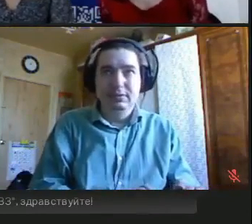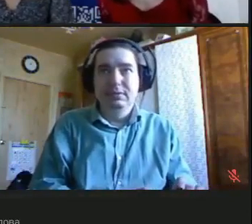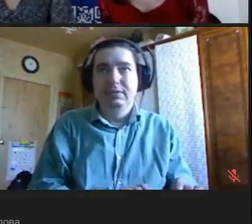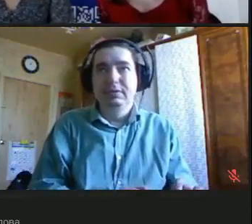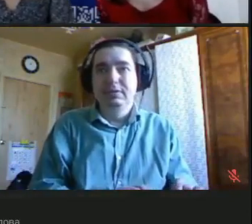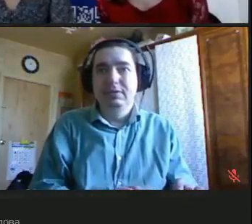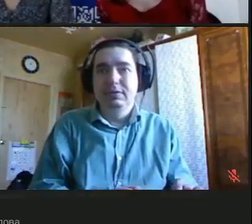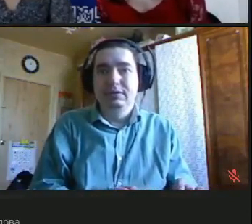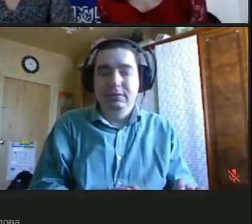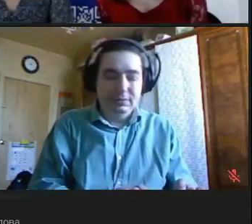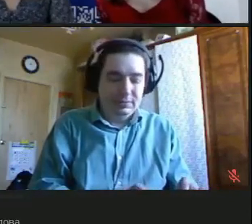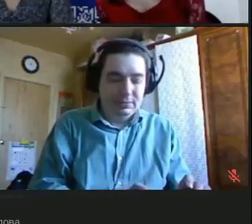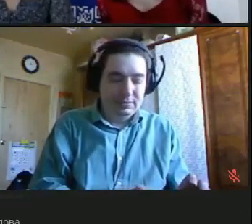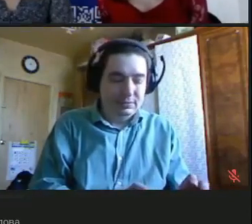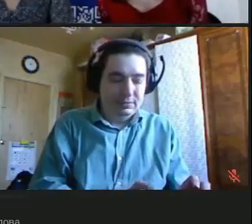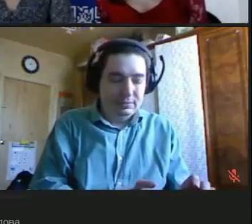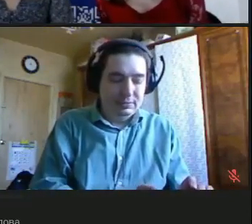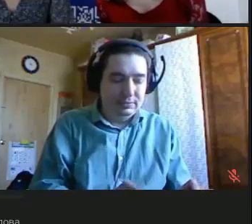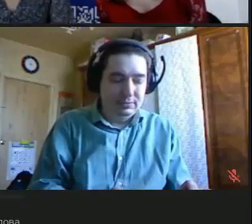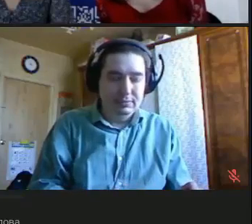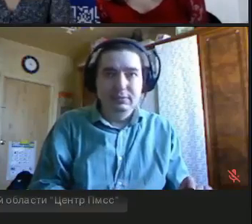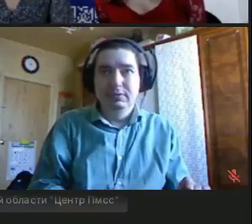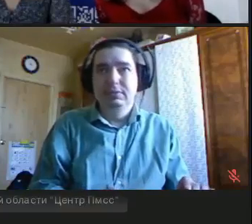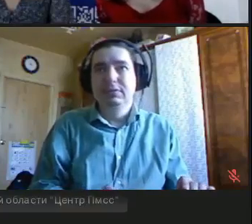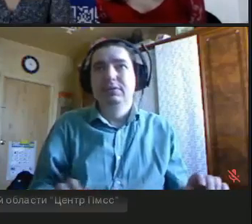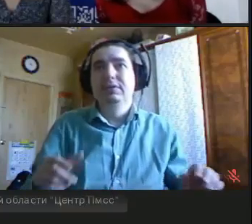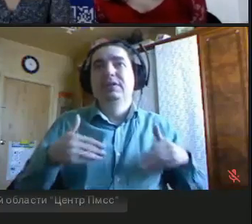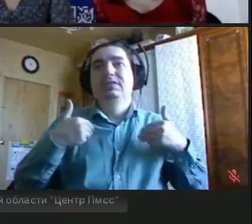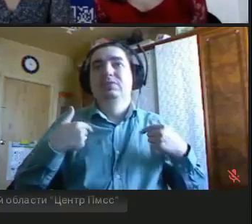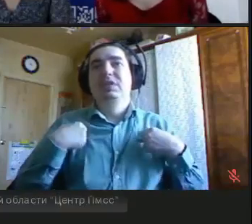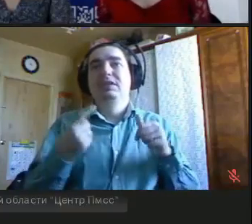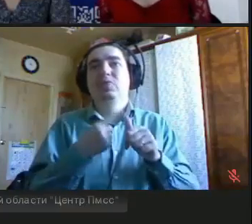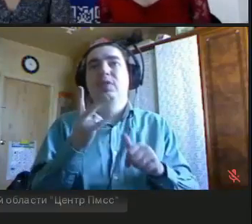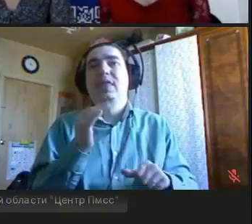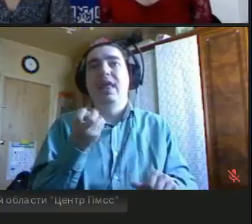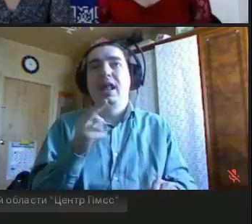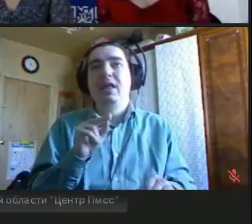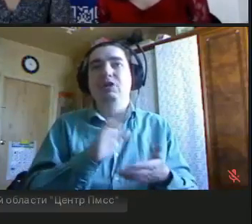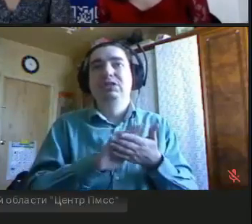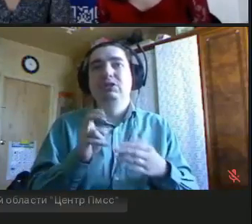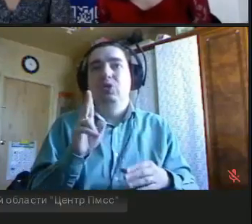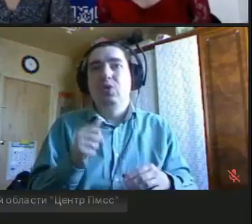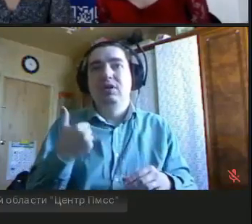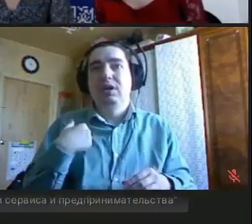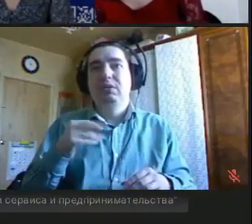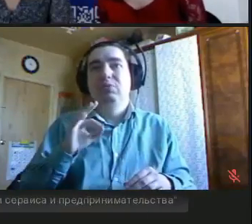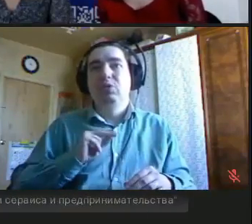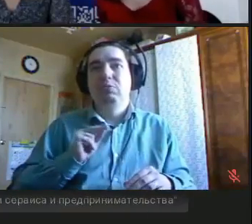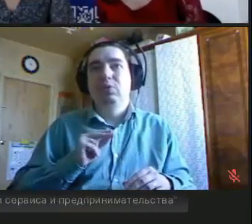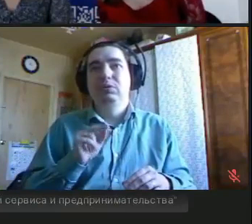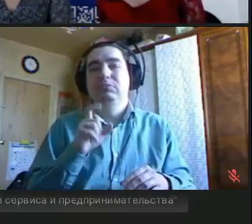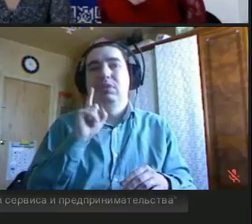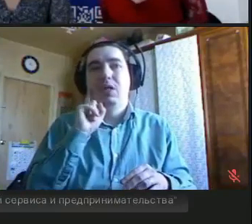качеств у подростков и молодежи с инвалидностью. И сегодня у нас будет